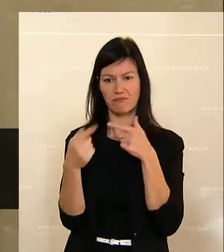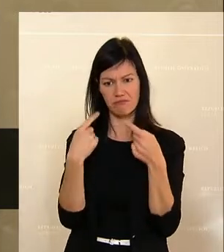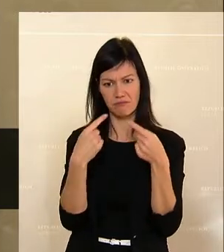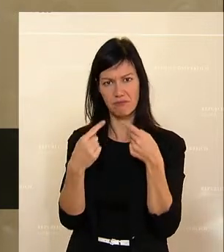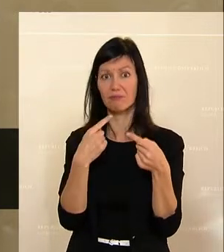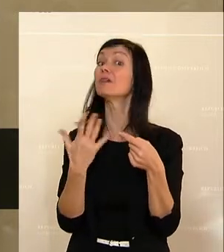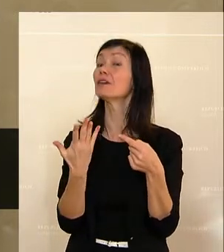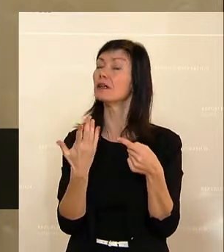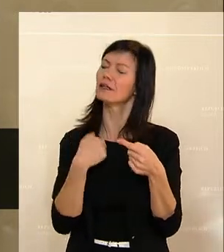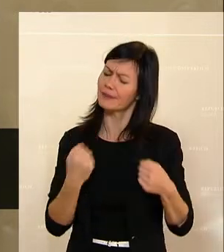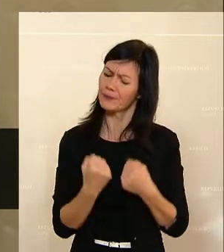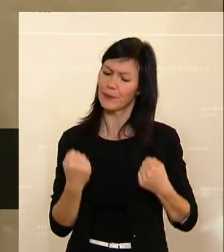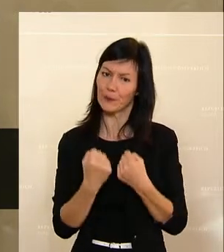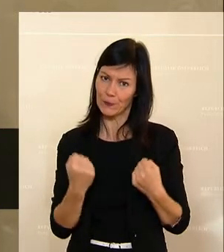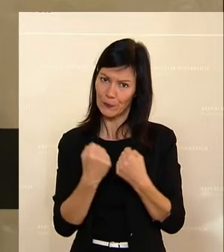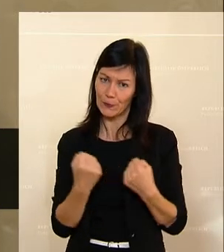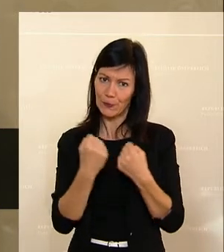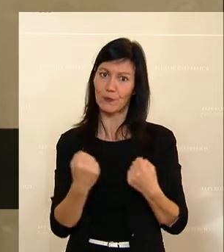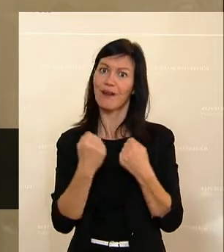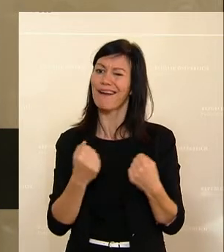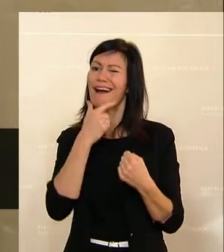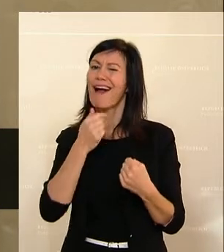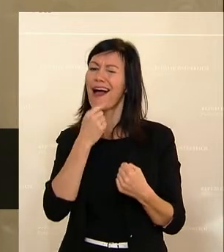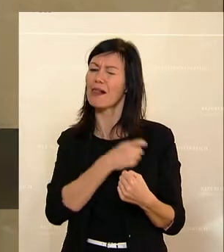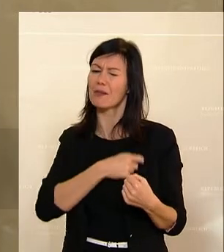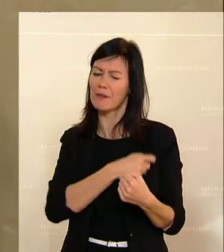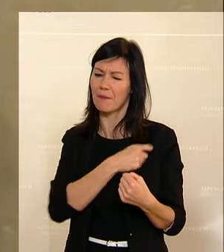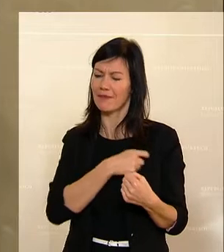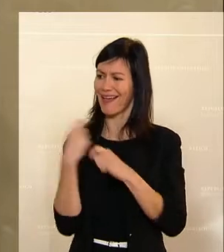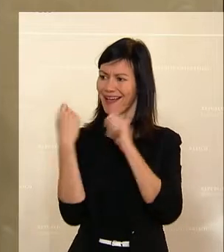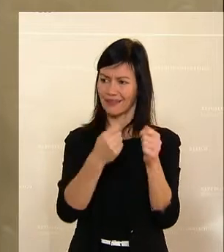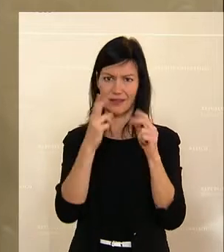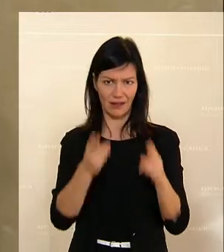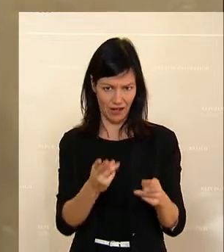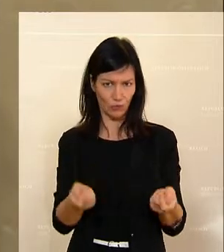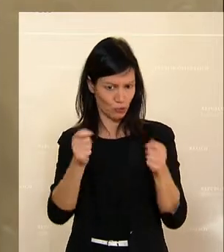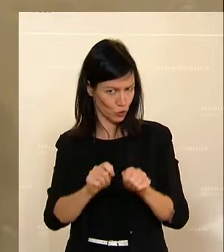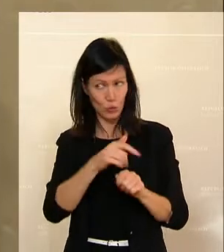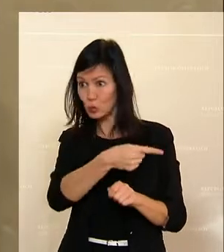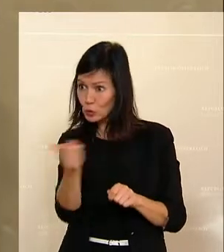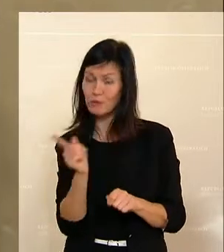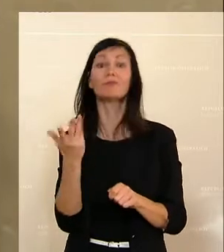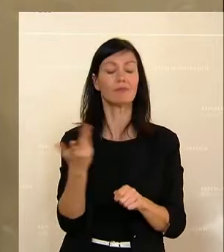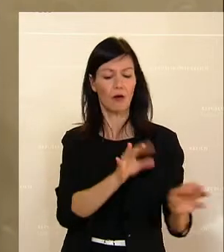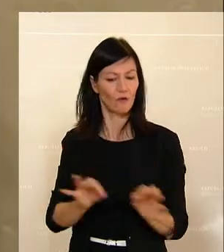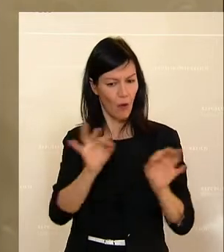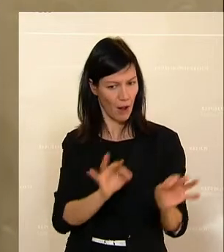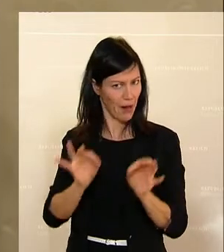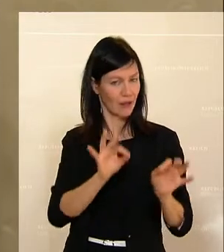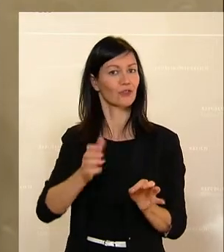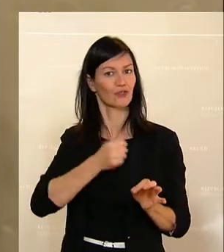Ich habe mich sozusagen bemüht, dass wir hier wieder einen Altparteienantrag sozusagen einbringen können und auch beschließen können. der Vorbereitung ist es uns